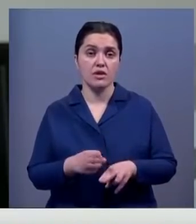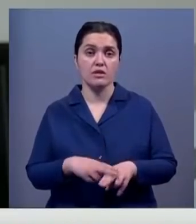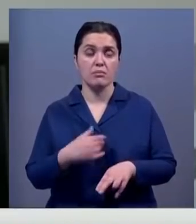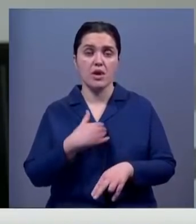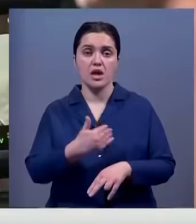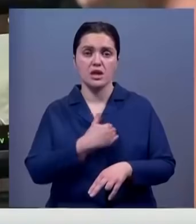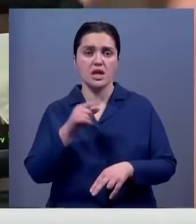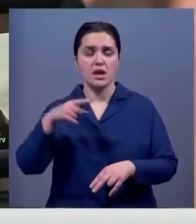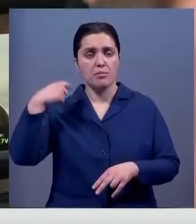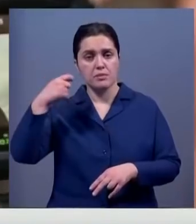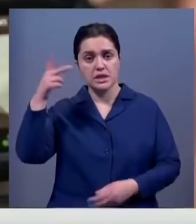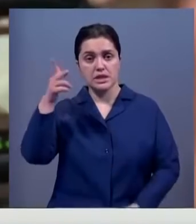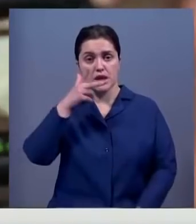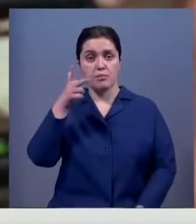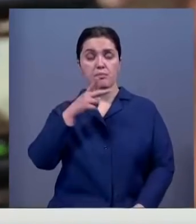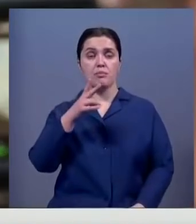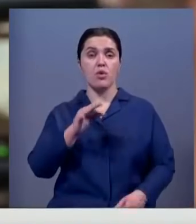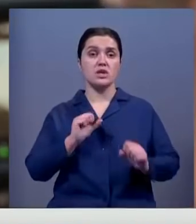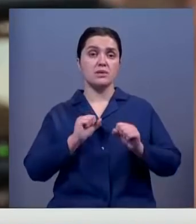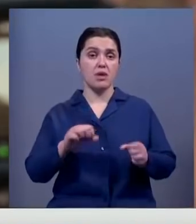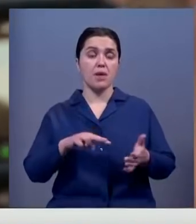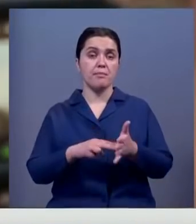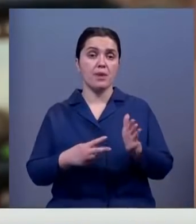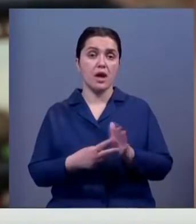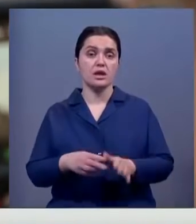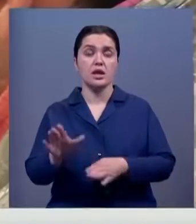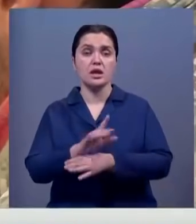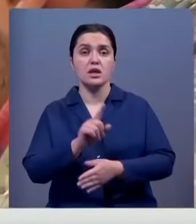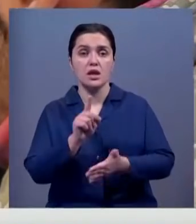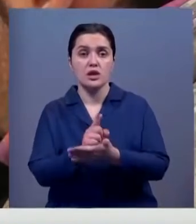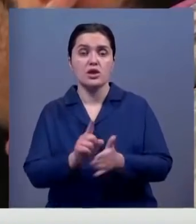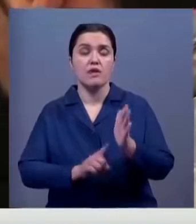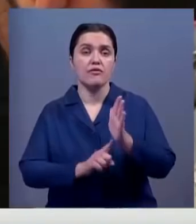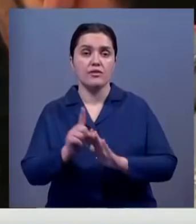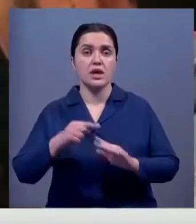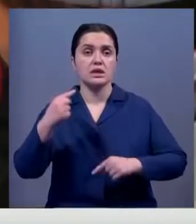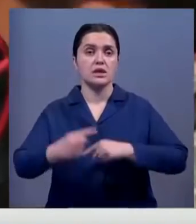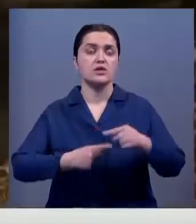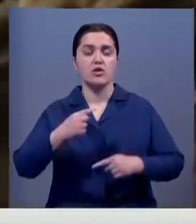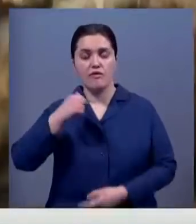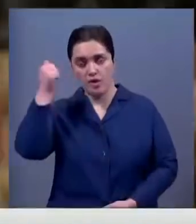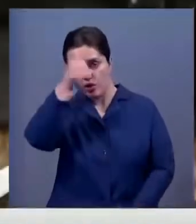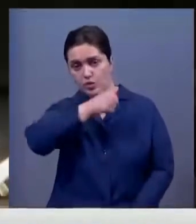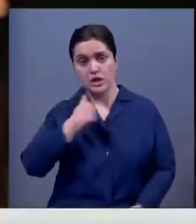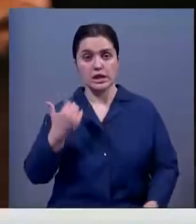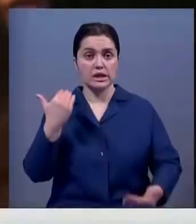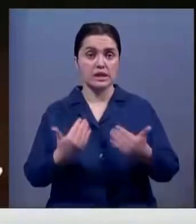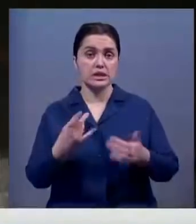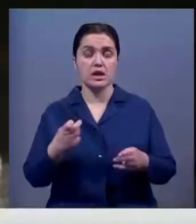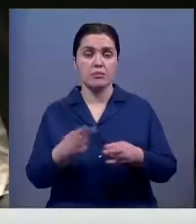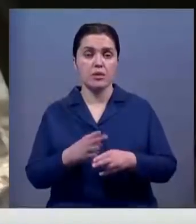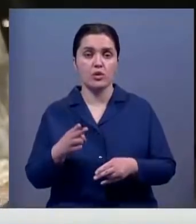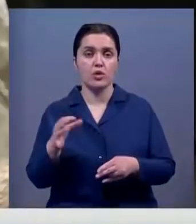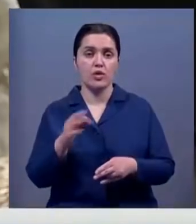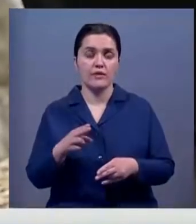хотели там снимать. По самым смелым планам, картина должна выйти в прокат в начале следующего года, если этому не помешают